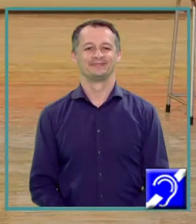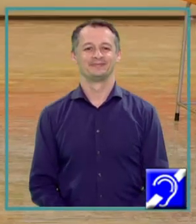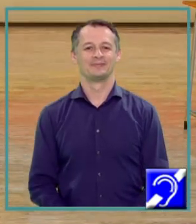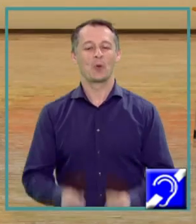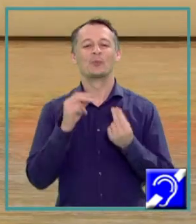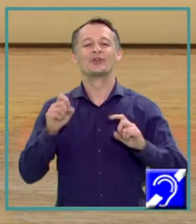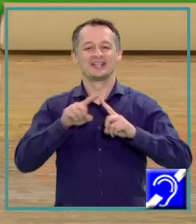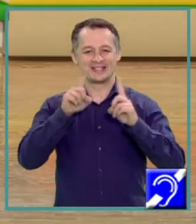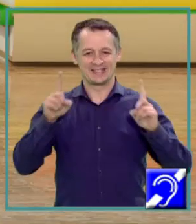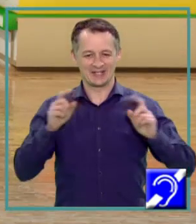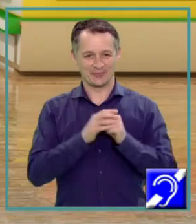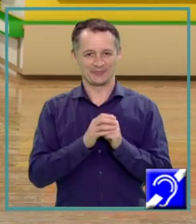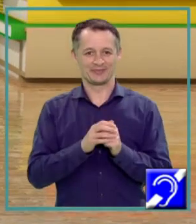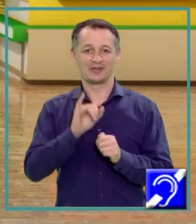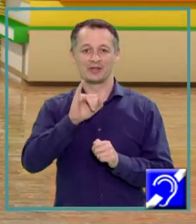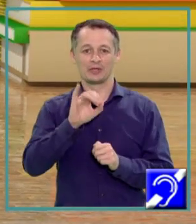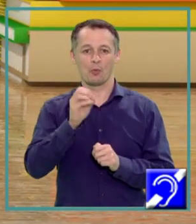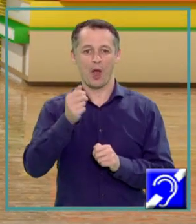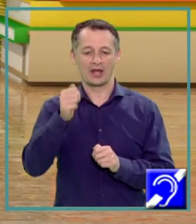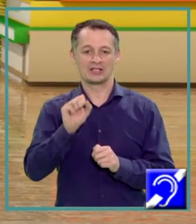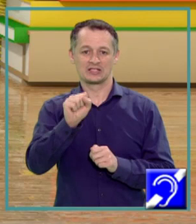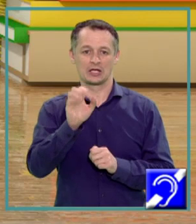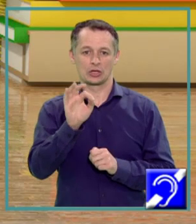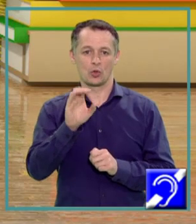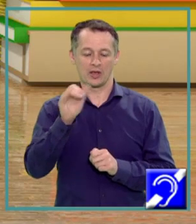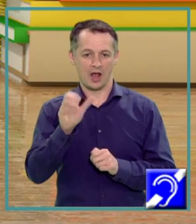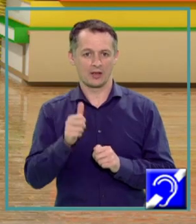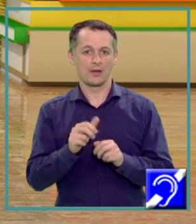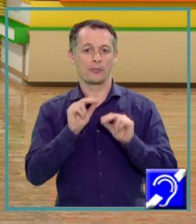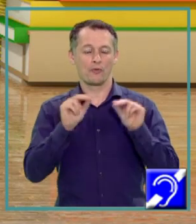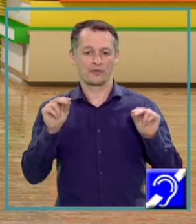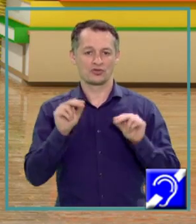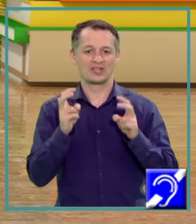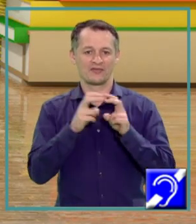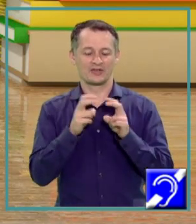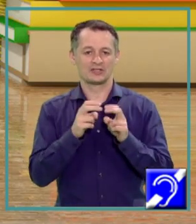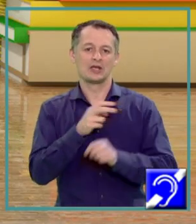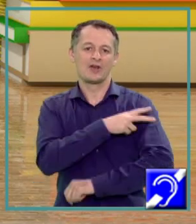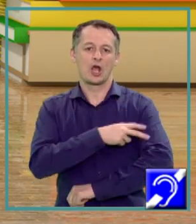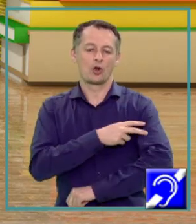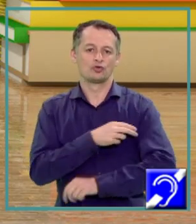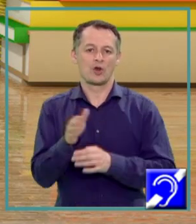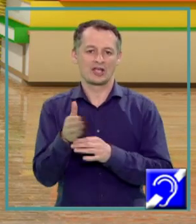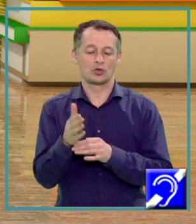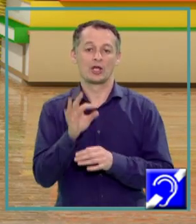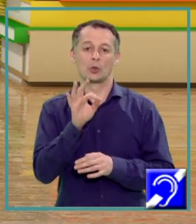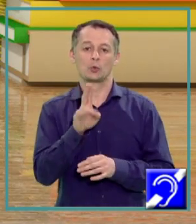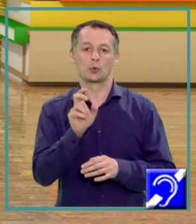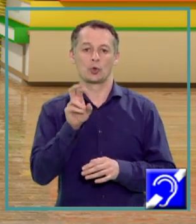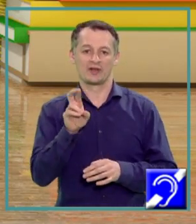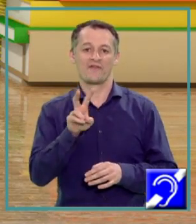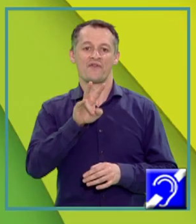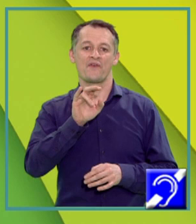Bună ziua! Sunt Ioana Stoica, profesor de fizică la Colegiul Național de Informatică Tudor Vianu, din